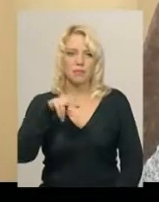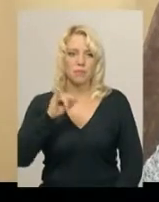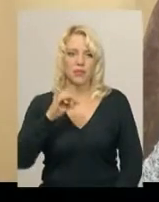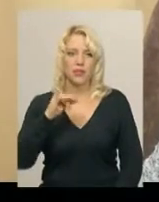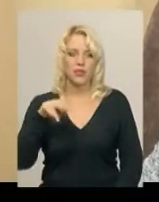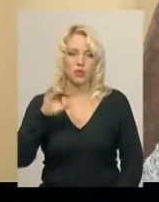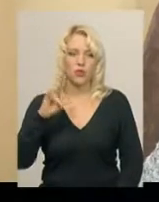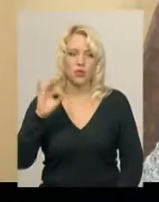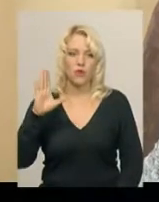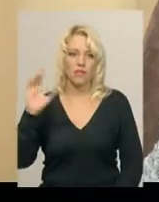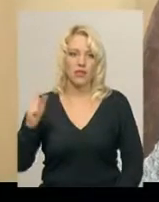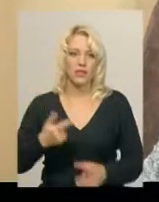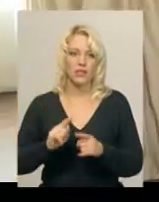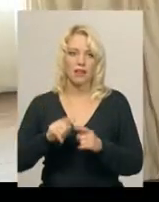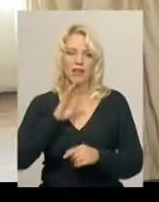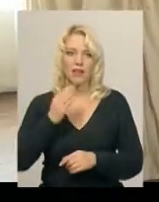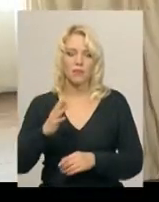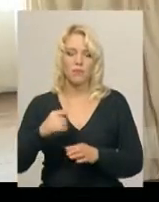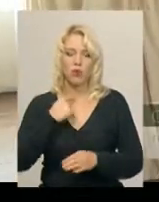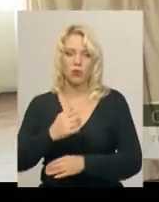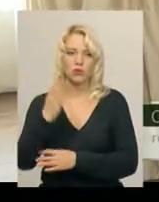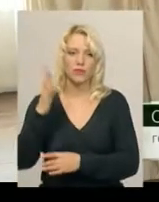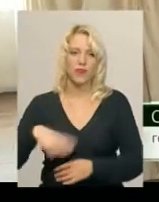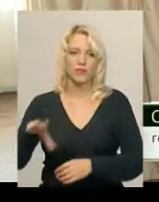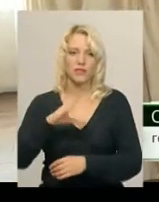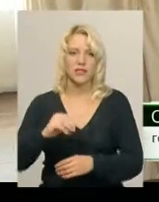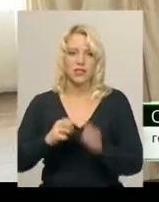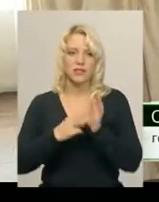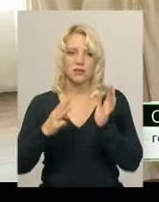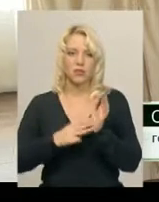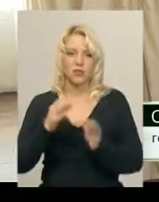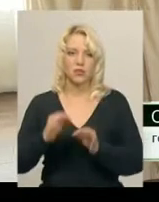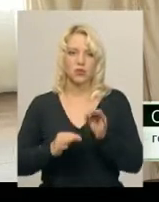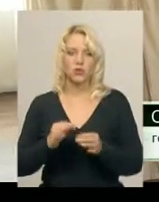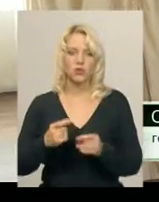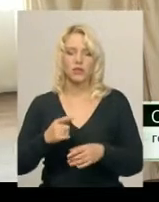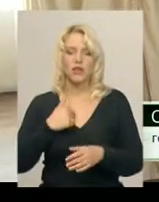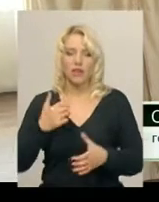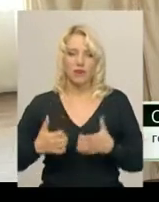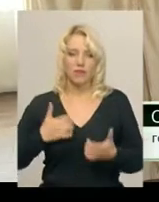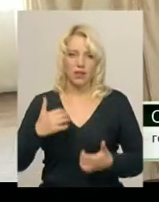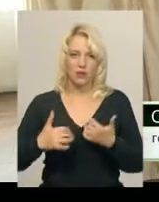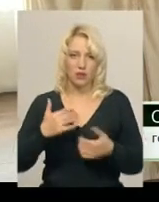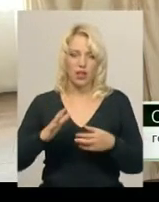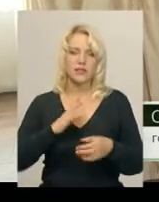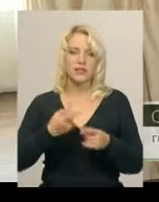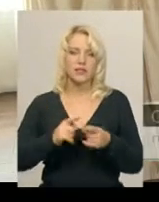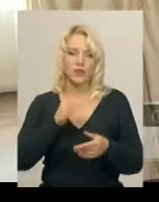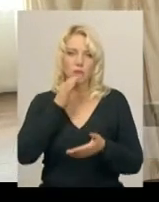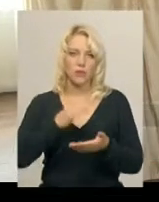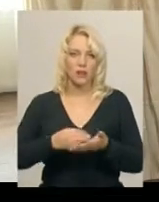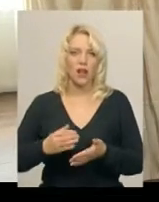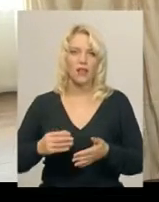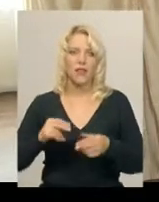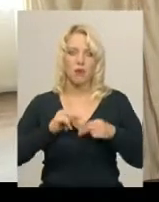проголосували всі 18 суддів. Буде неправда, якщо я скажу, що я не хвилювався, безумовно хвилювався, оскільки це відповідальна посада,